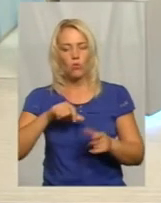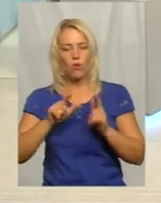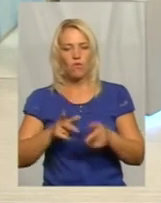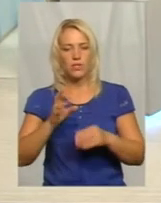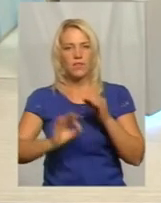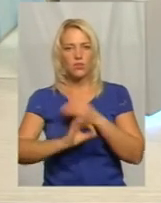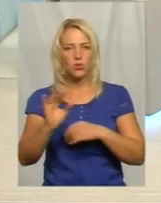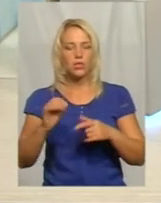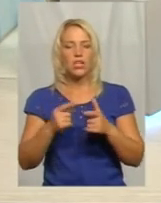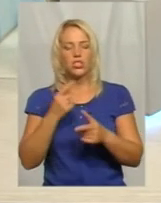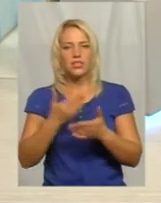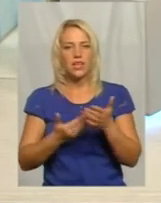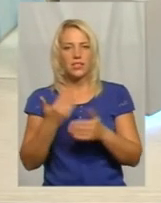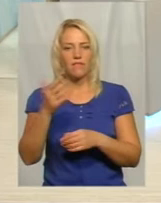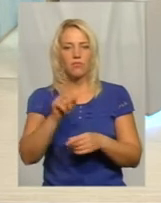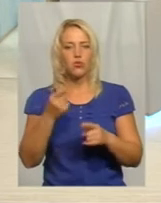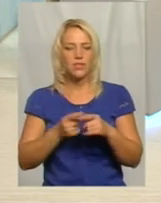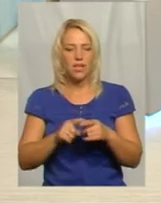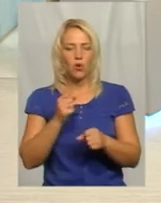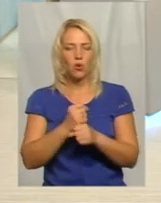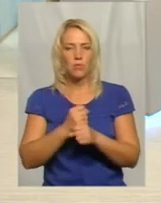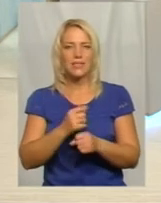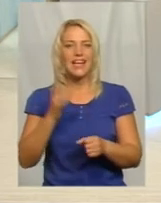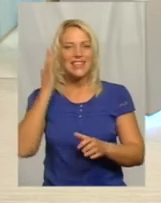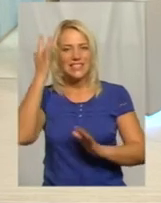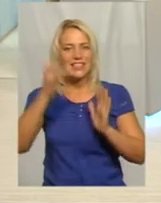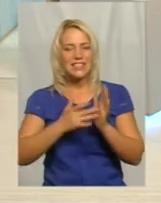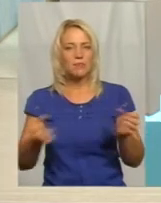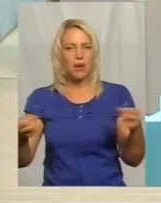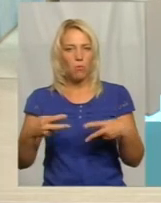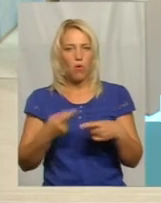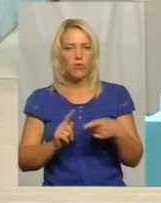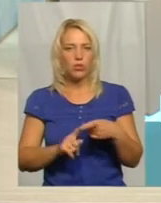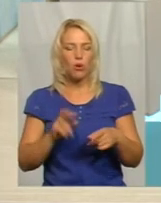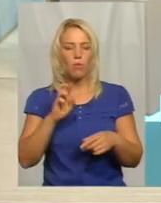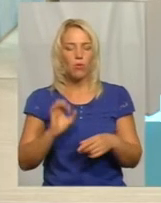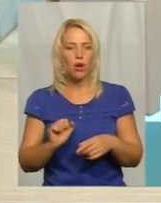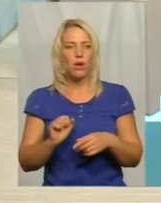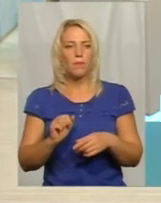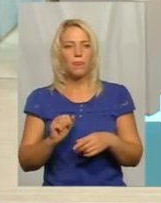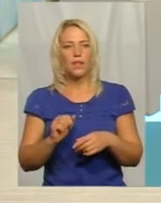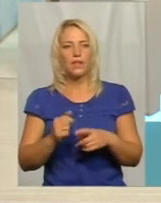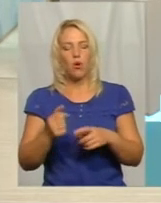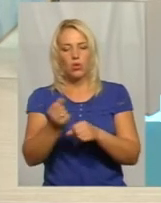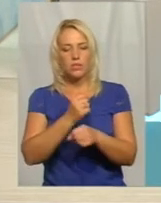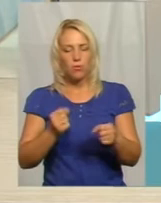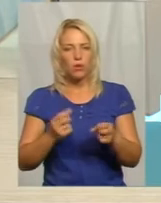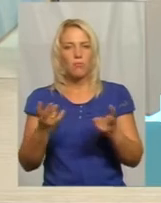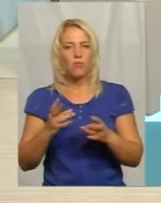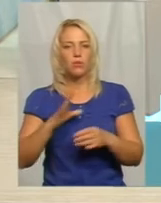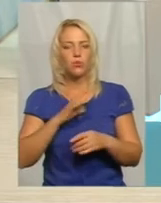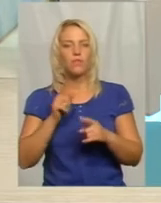цілеспрямовано. І чи дійсно такі формування не контрольовані, бо за законом зброя має бути тільки у того, кому це дозволено?